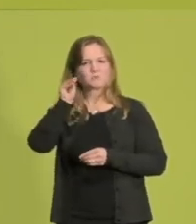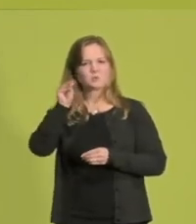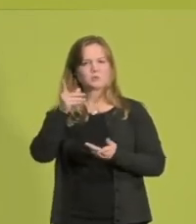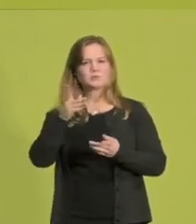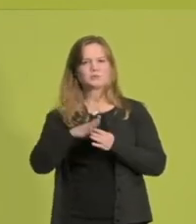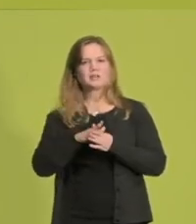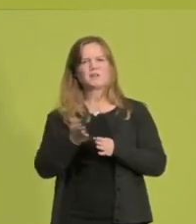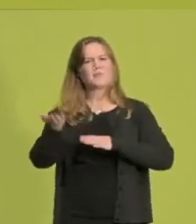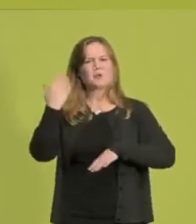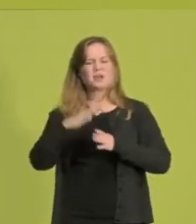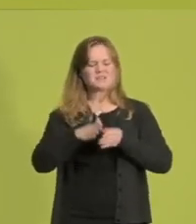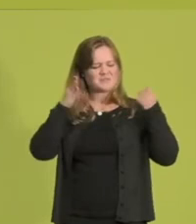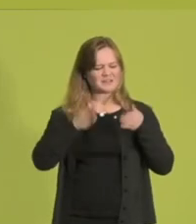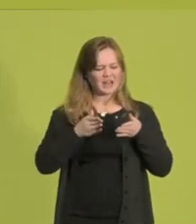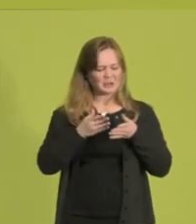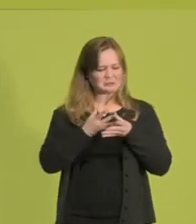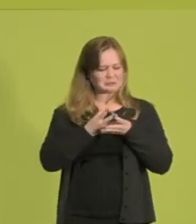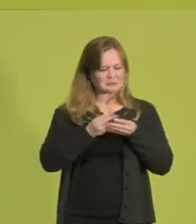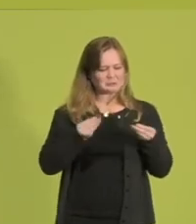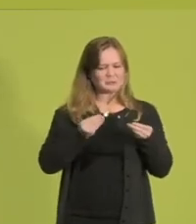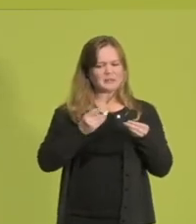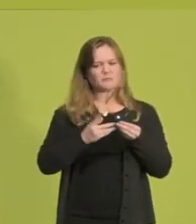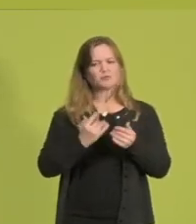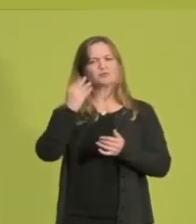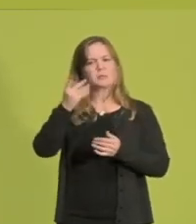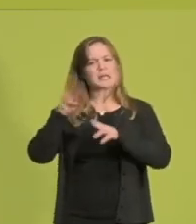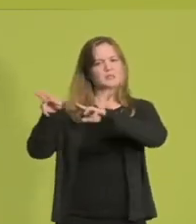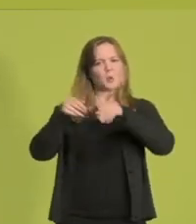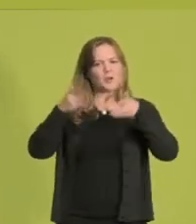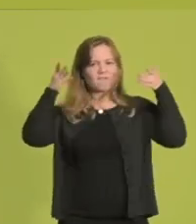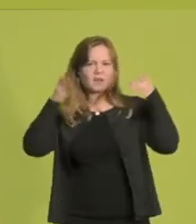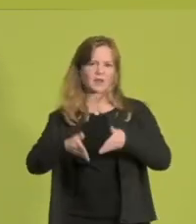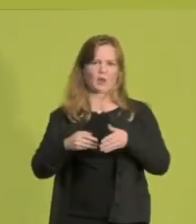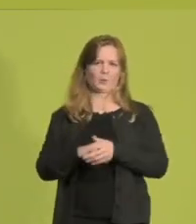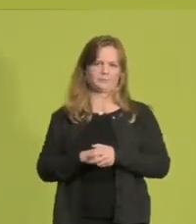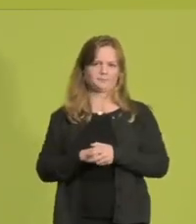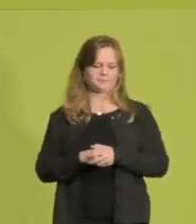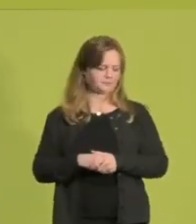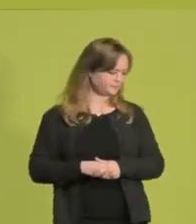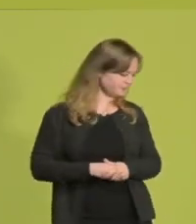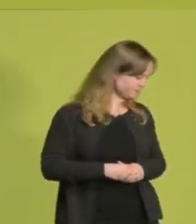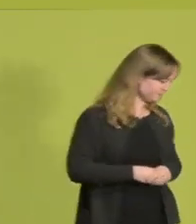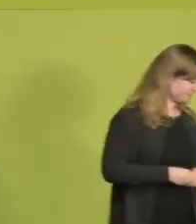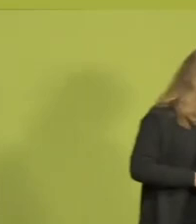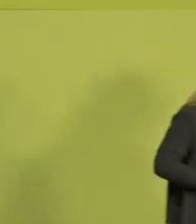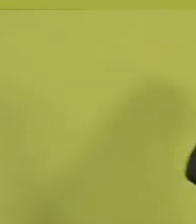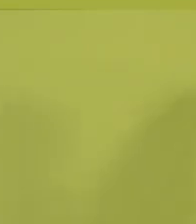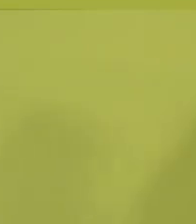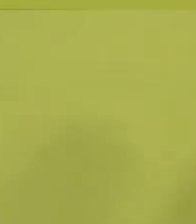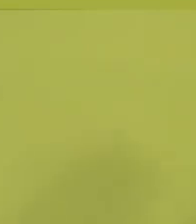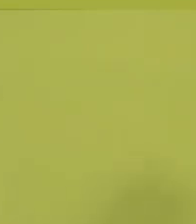verlustig gegangene Vertrauen in Politikerinnen und Politiker, in unsere Demokratie, ein Stück weit wiederherzustellen. Das gemeinsame